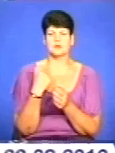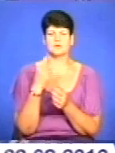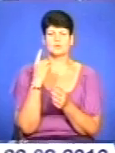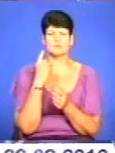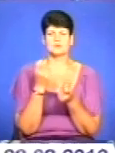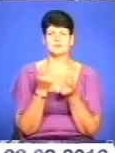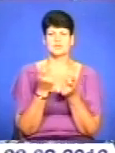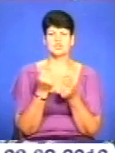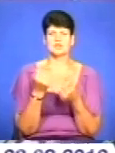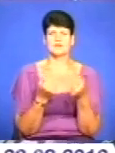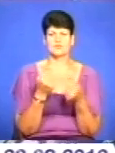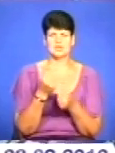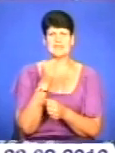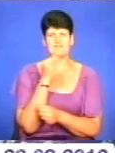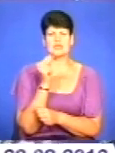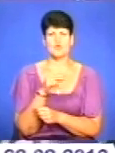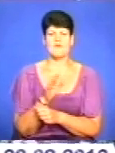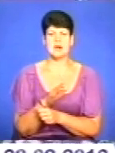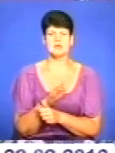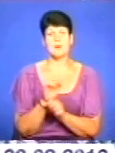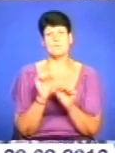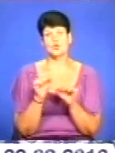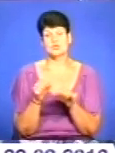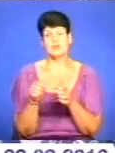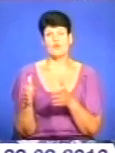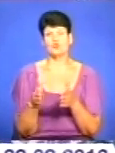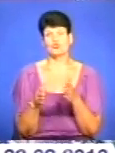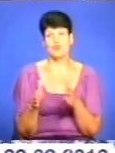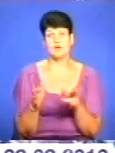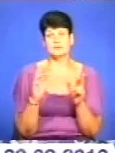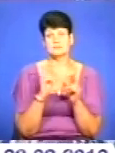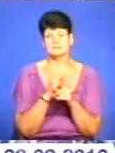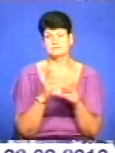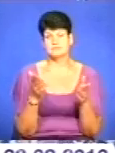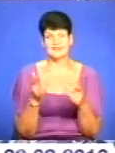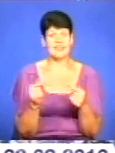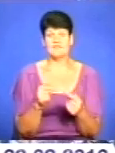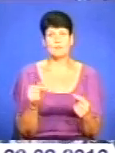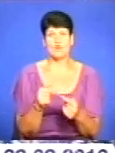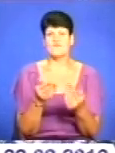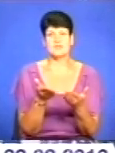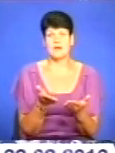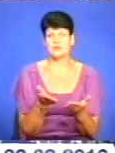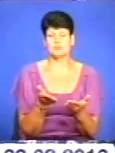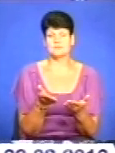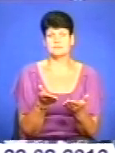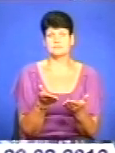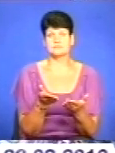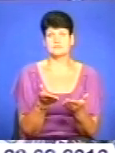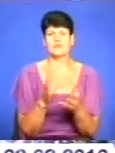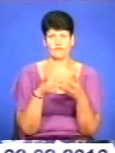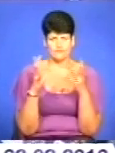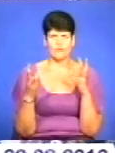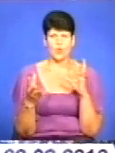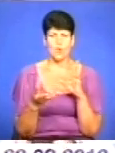«Трішечки водії вимоги, можливо, дороги наші також не відповідають вимогам». «Тобто все